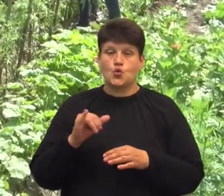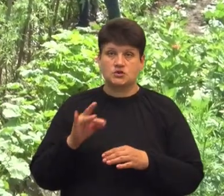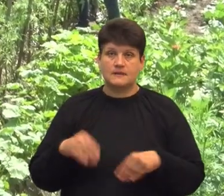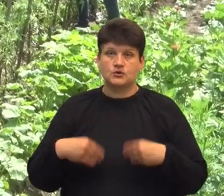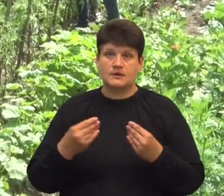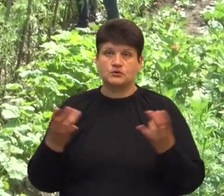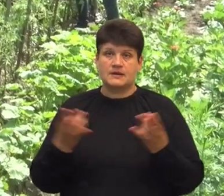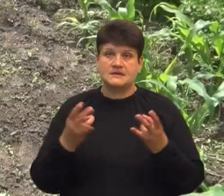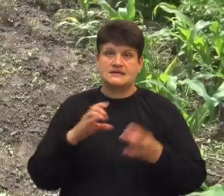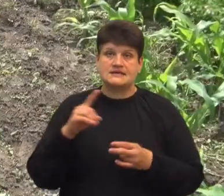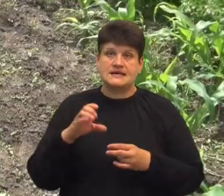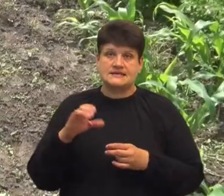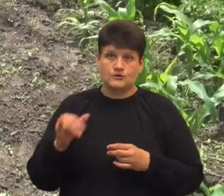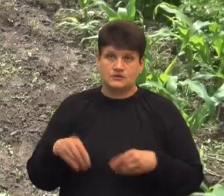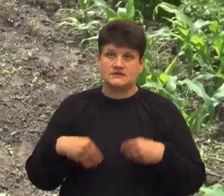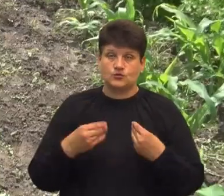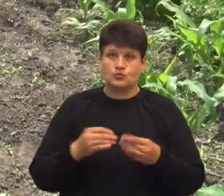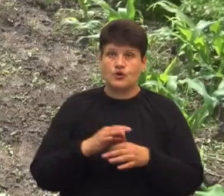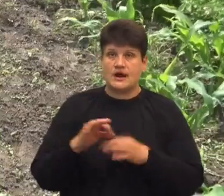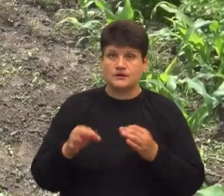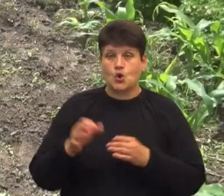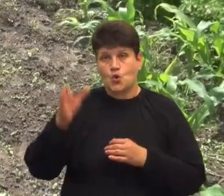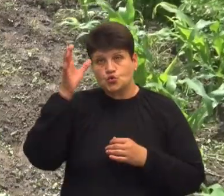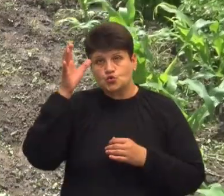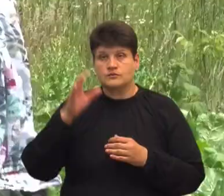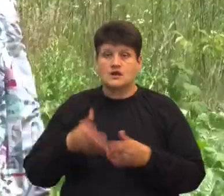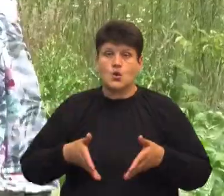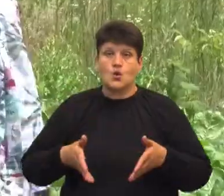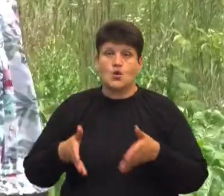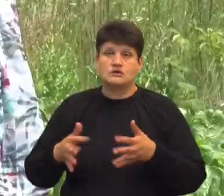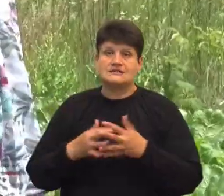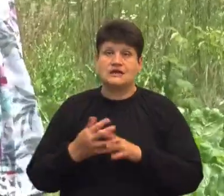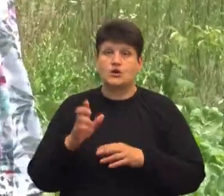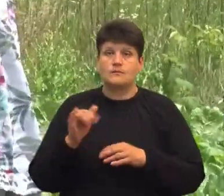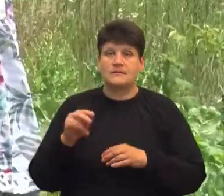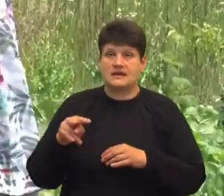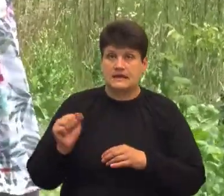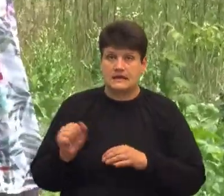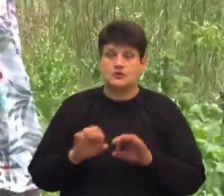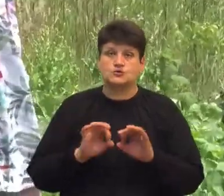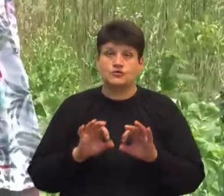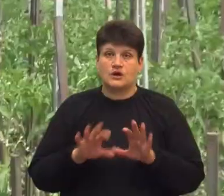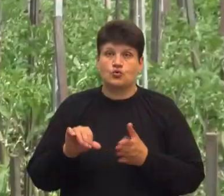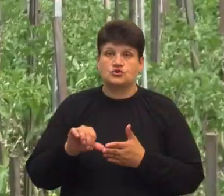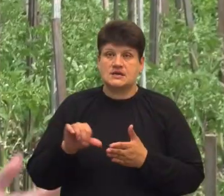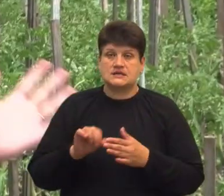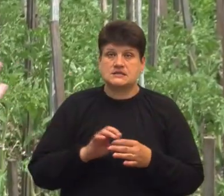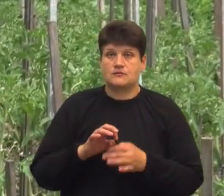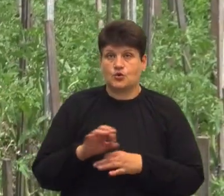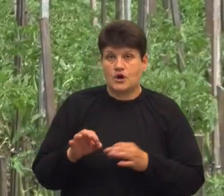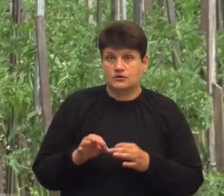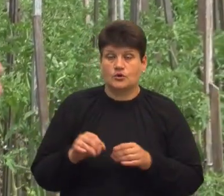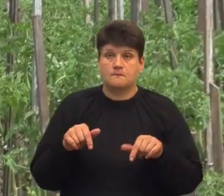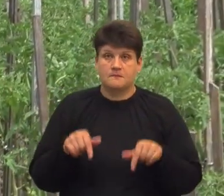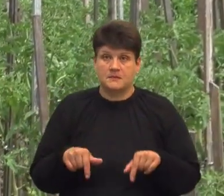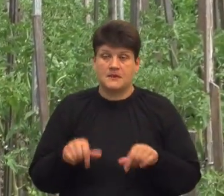під час проєкту «Розумний город». Про свій город у селі Біле Білецької громади розповіла учасниця проєкту Каріна Бошко. Ми що тут